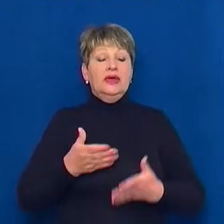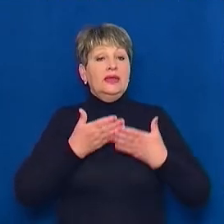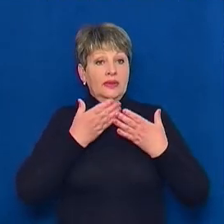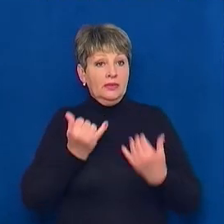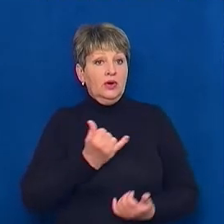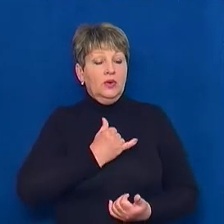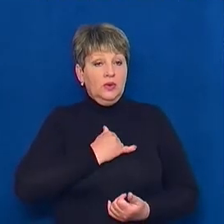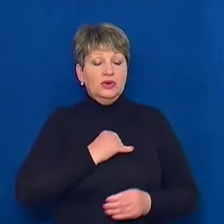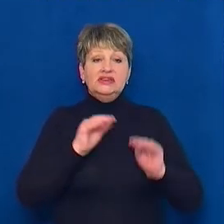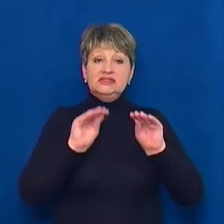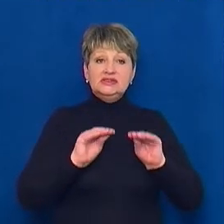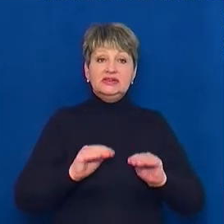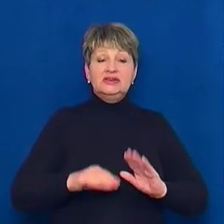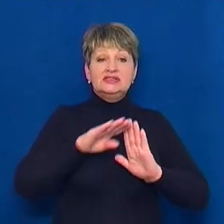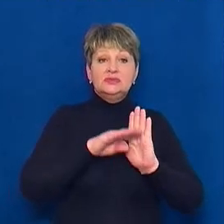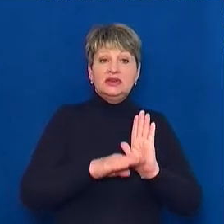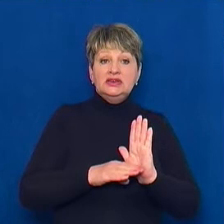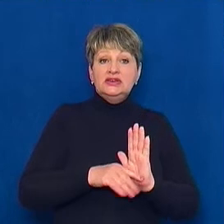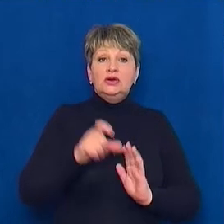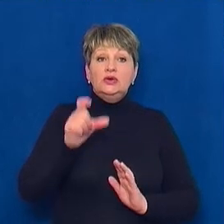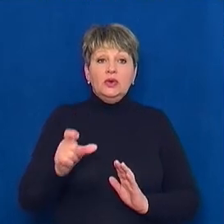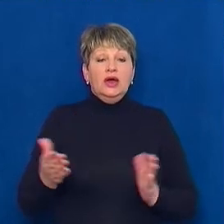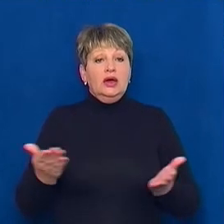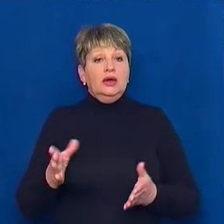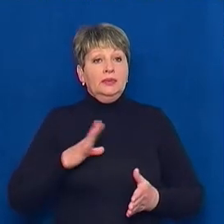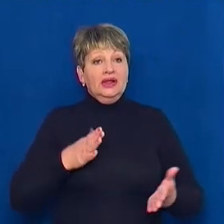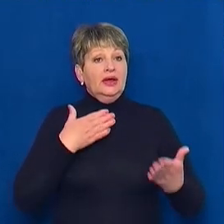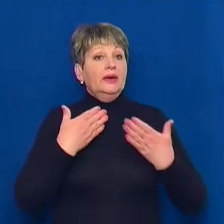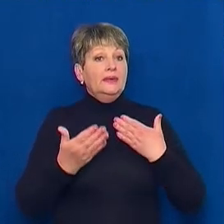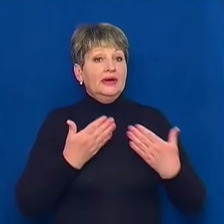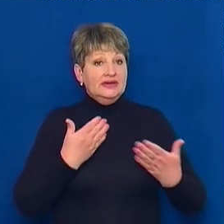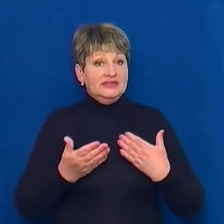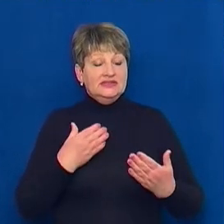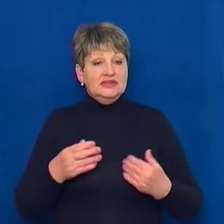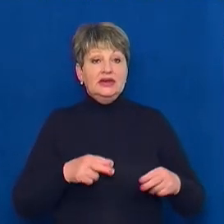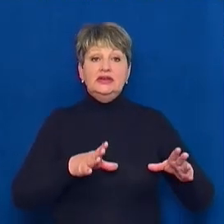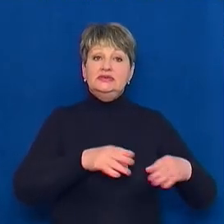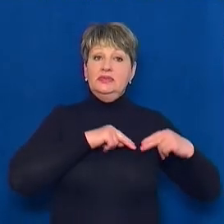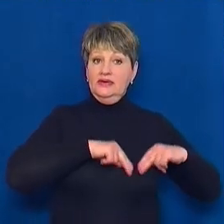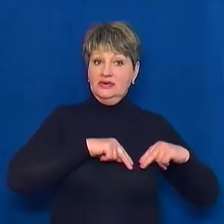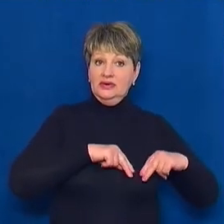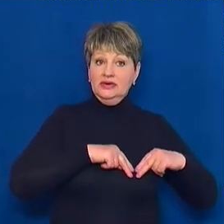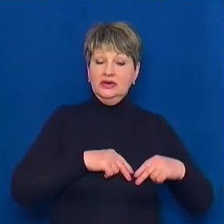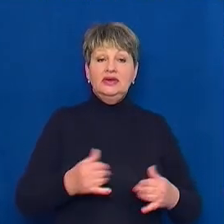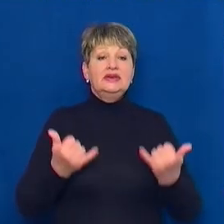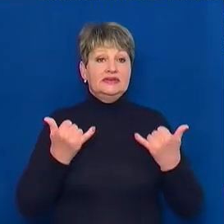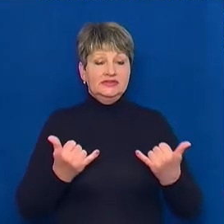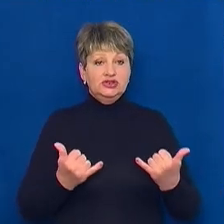Складений список контактних співробітників. Контактні співробітники, вони зараз на